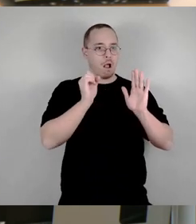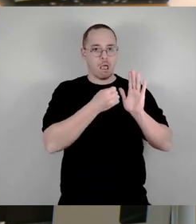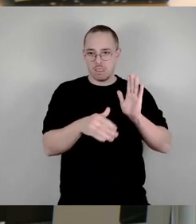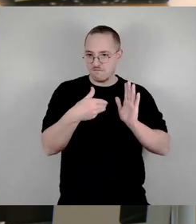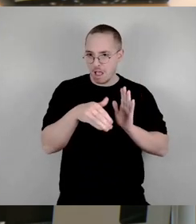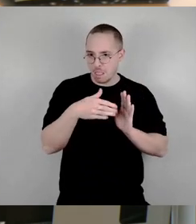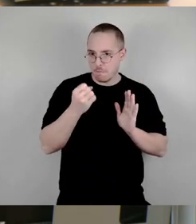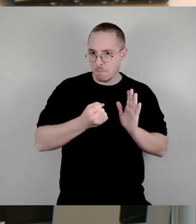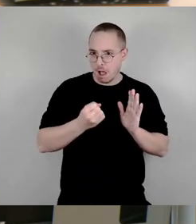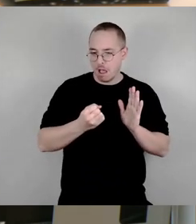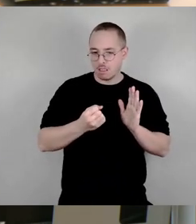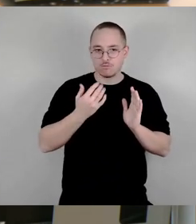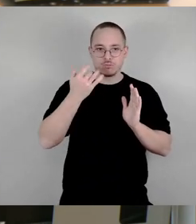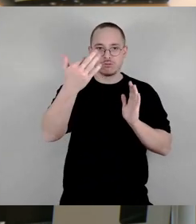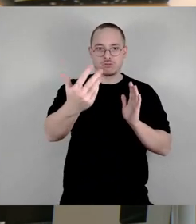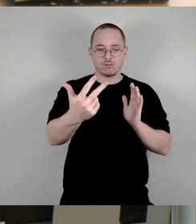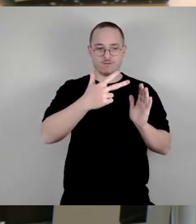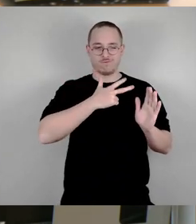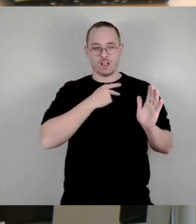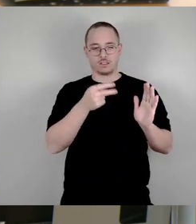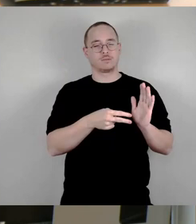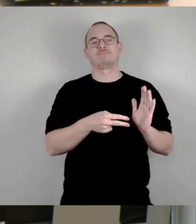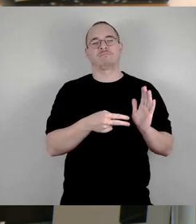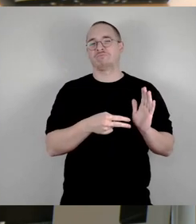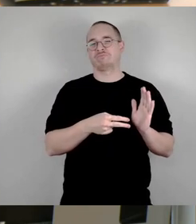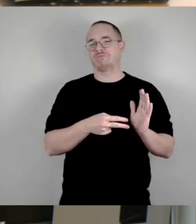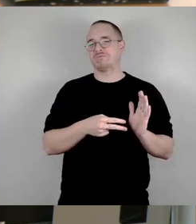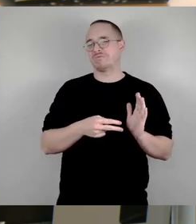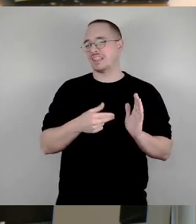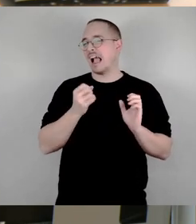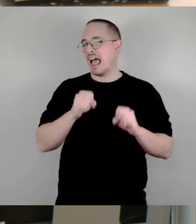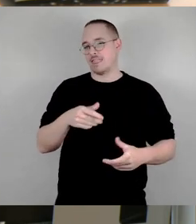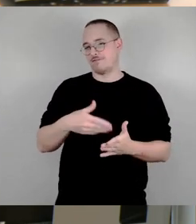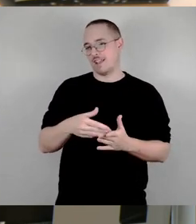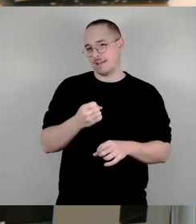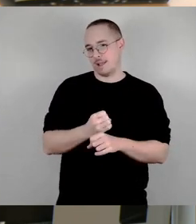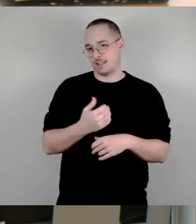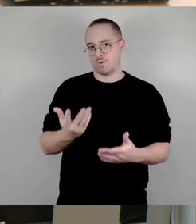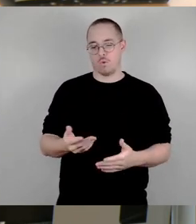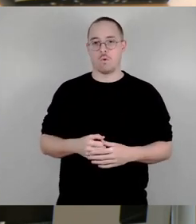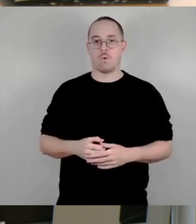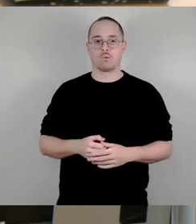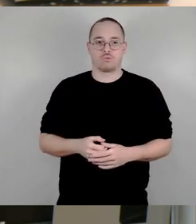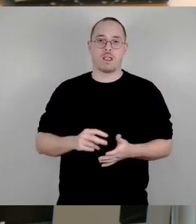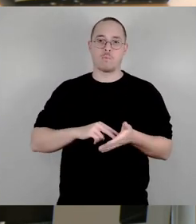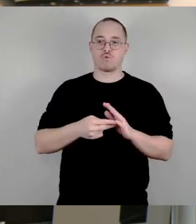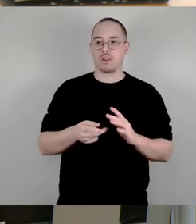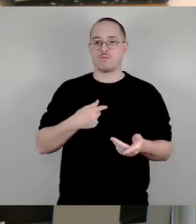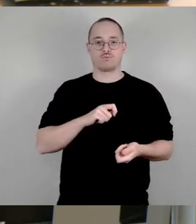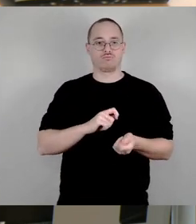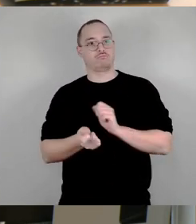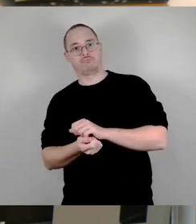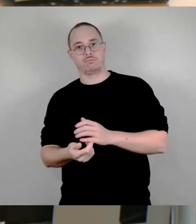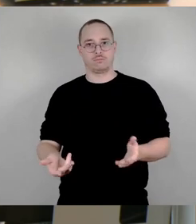oder die schlicht und ergreifend politisch über den Haufen geworfen werden. Und genau deshalb sollten wir hier nicht